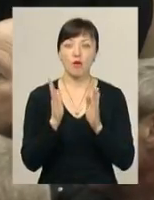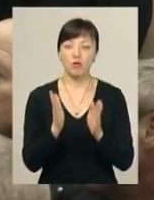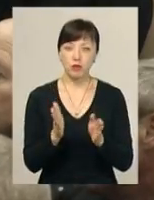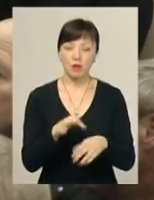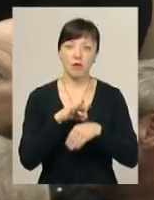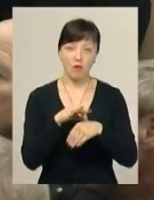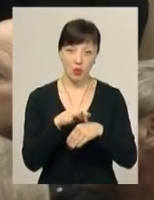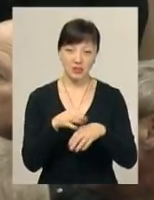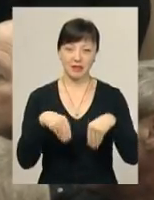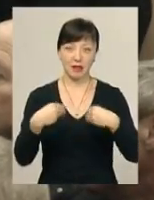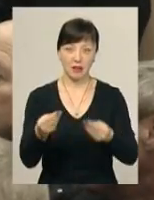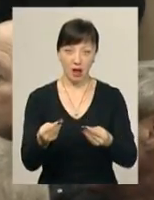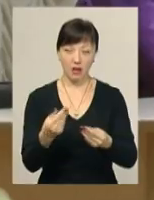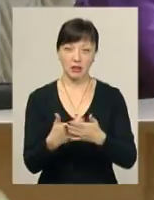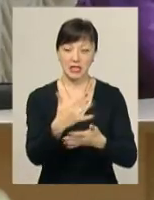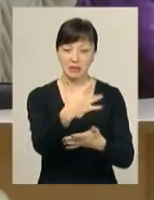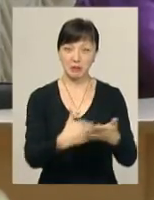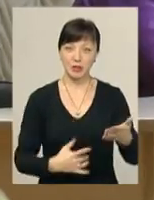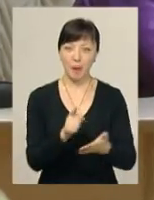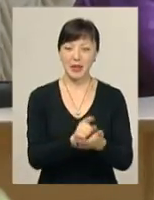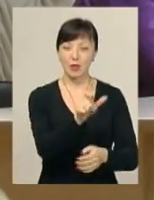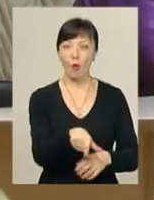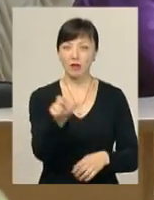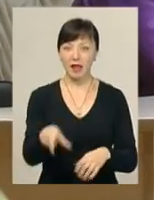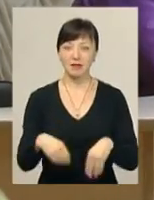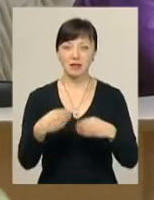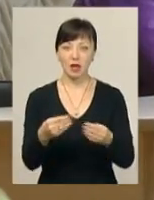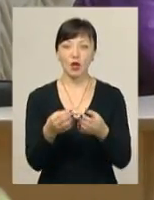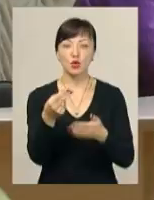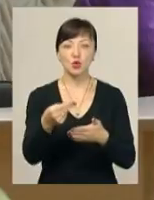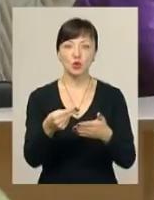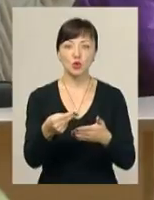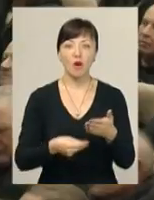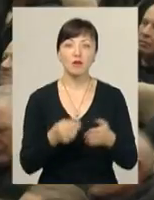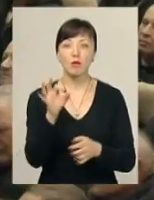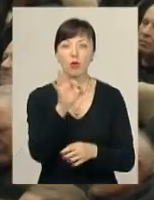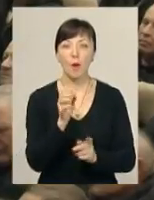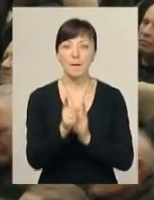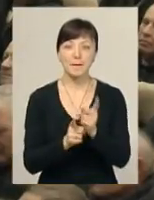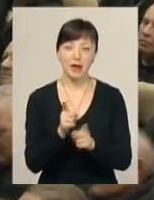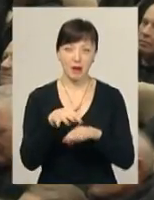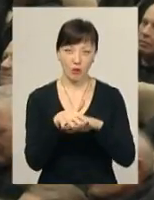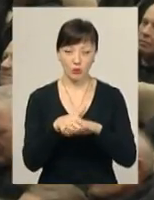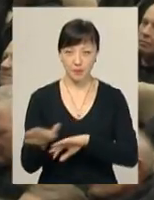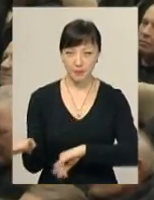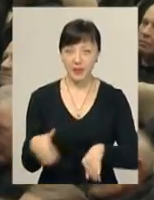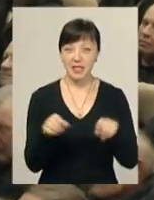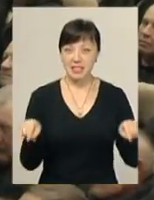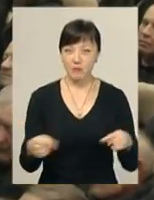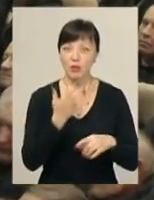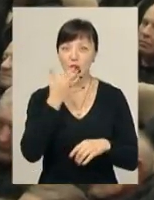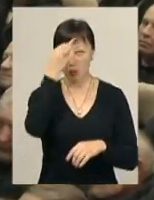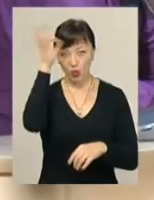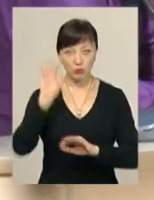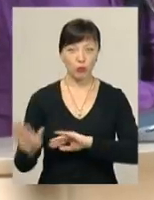просить мене надати список пенсіонерів для надання довідки для перерахунку. Зі створення національної поліції вже